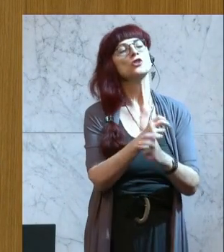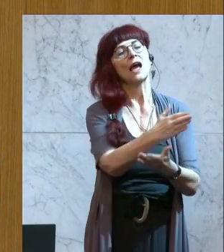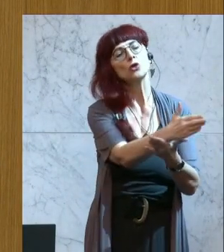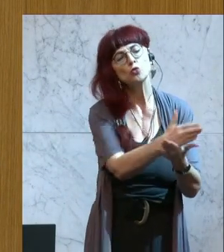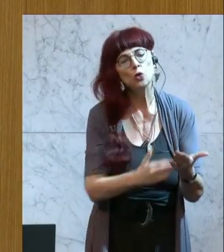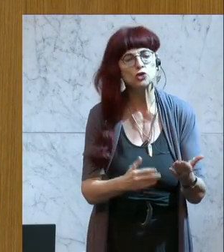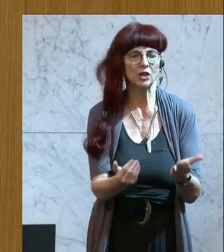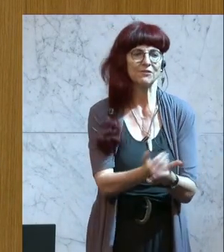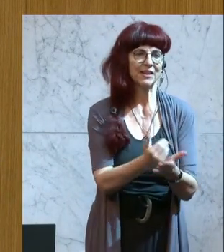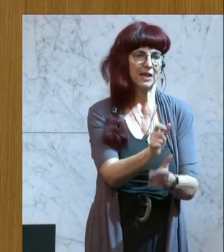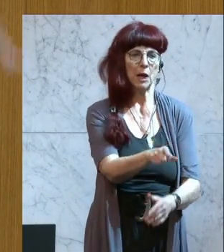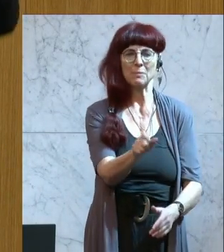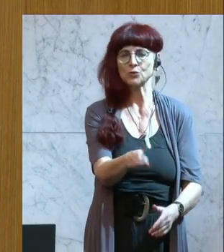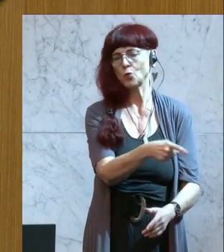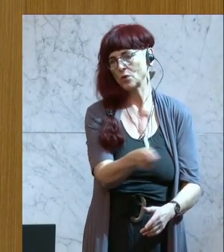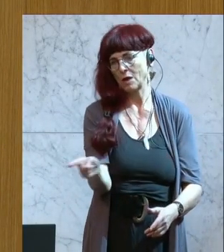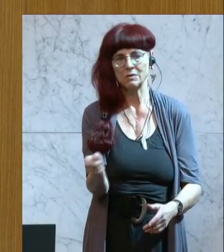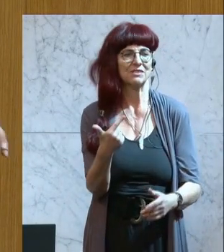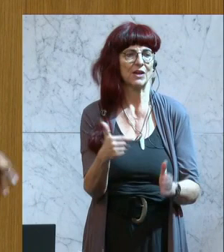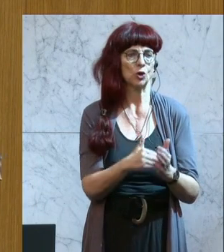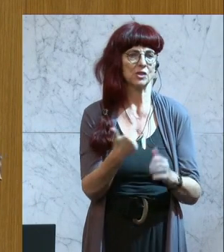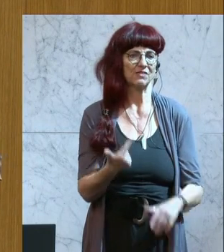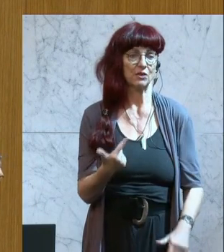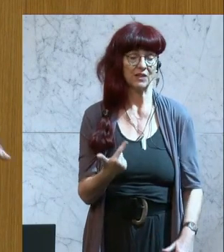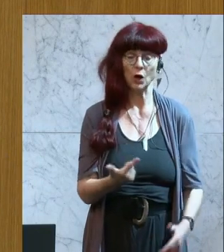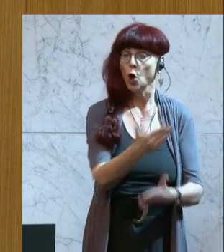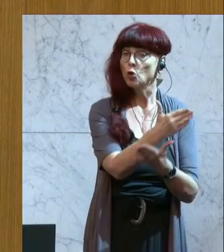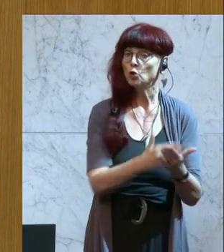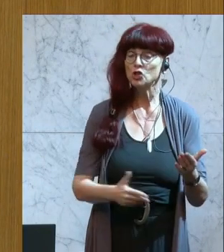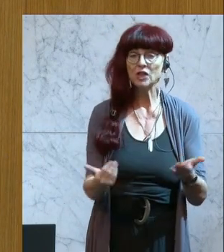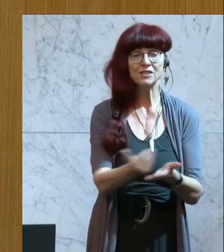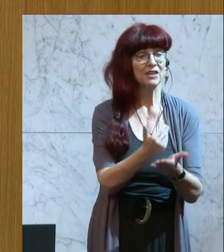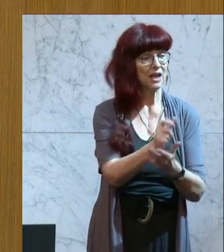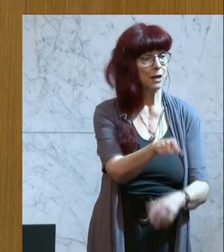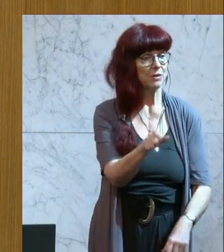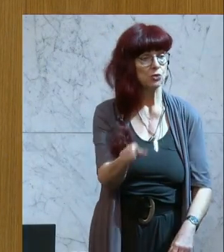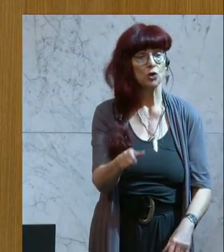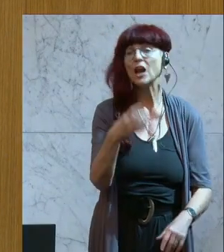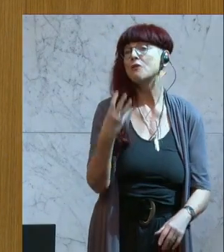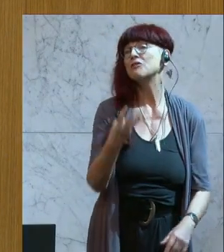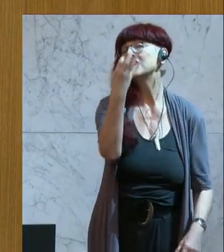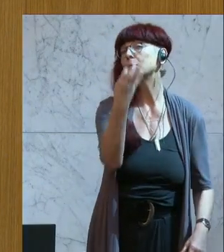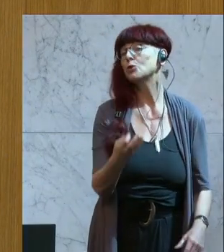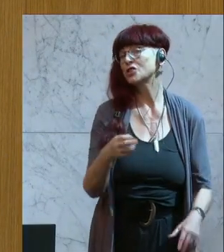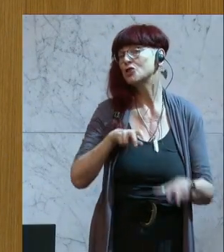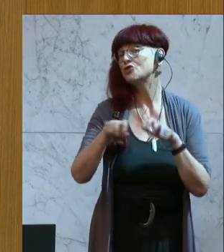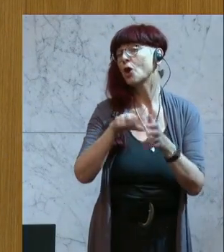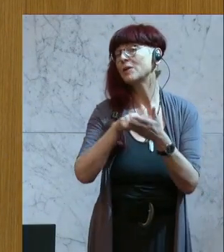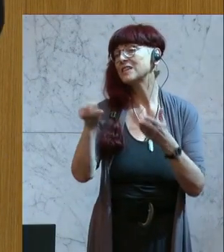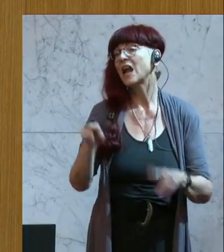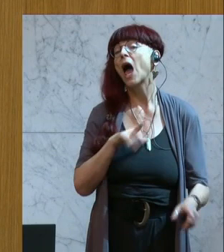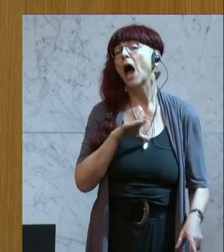im Jahr 2022. Die Durchschnittsverdienerin zahlt knapp 40 Prozent Steuern, während Mark